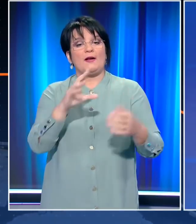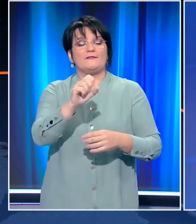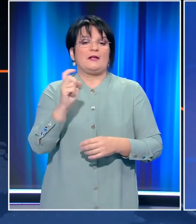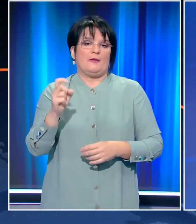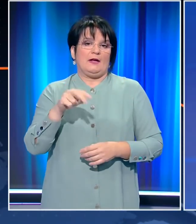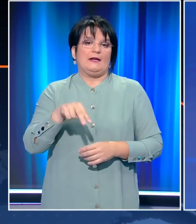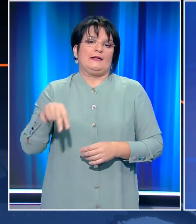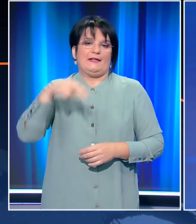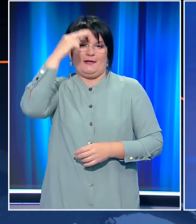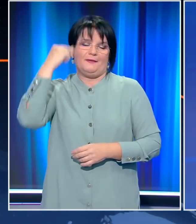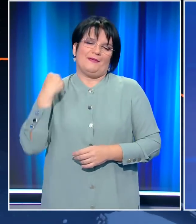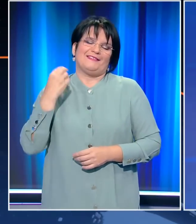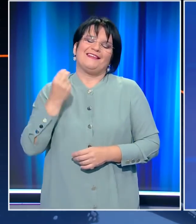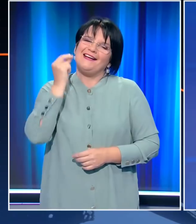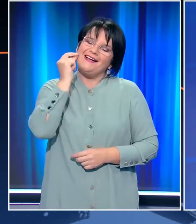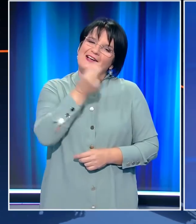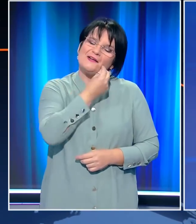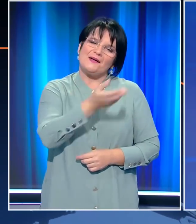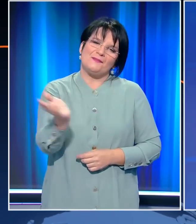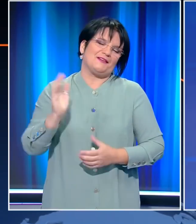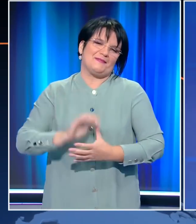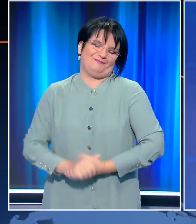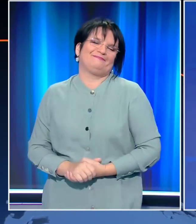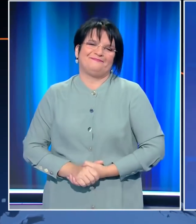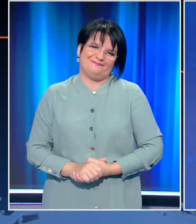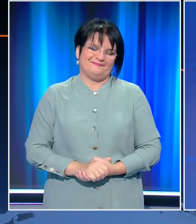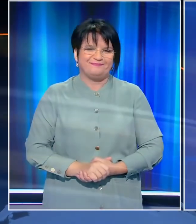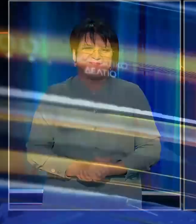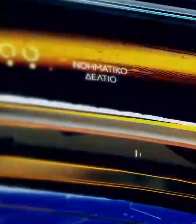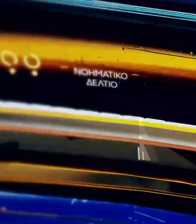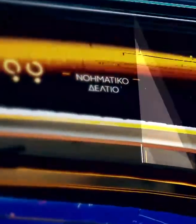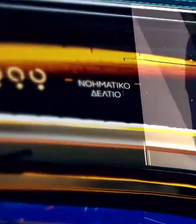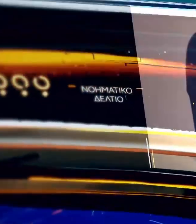δελτί του Open στις 7 παρα 10 με την Νίκη Λιμπεράκη. Καλό απόγευμα σε όλους.